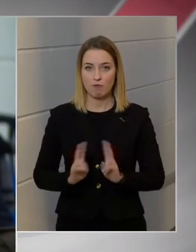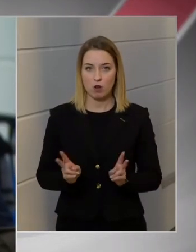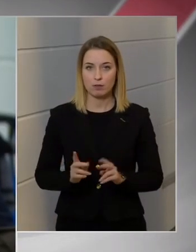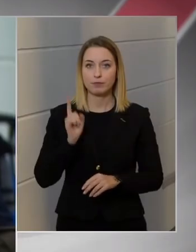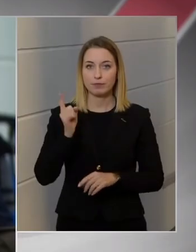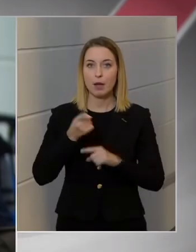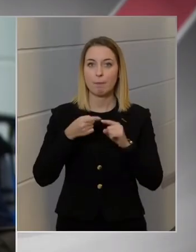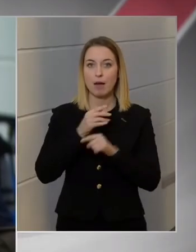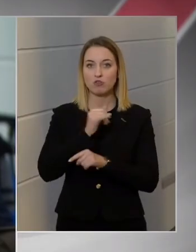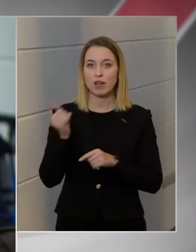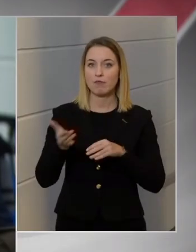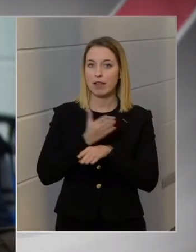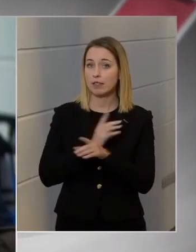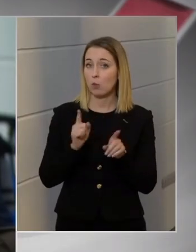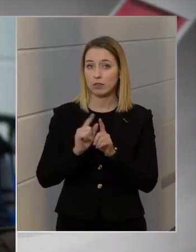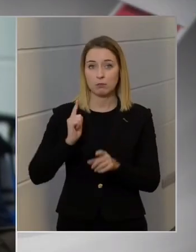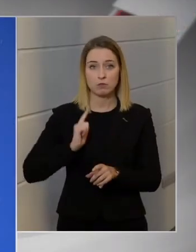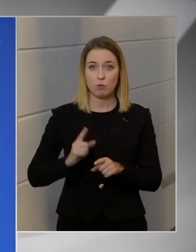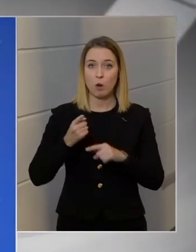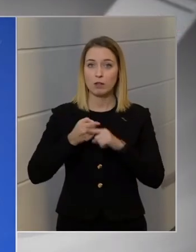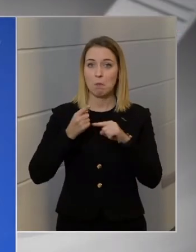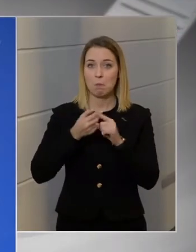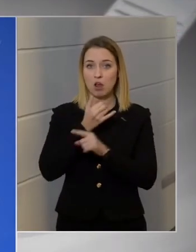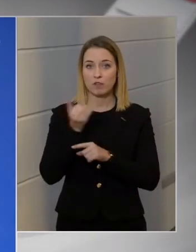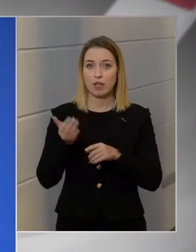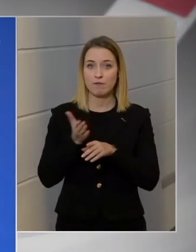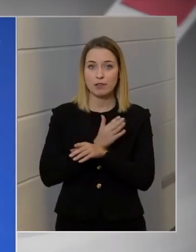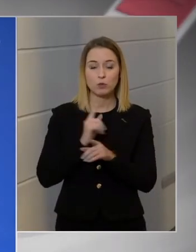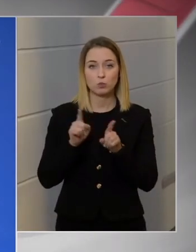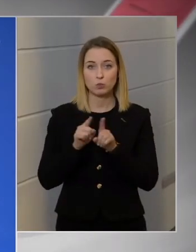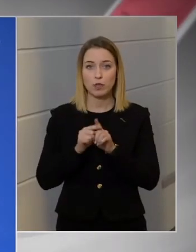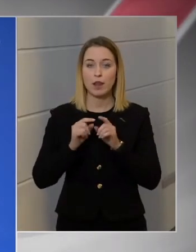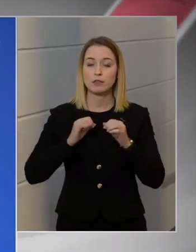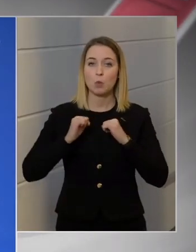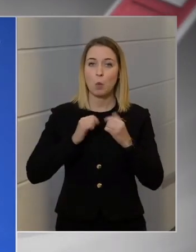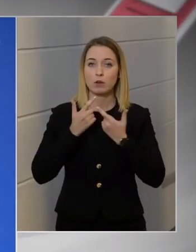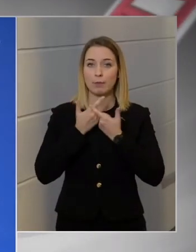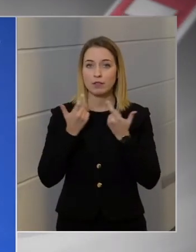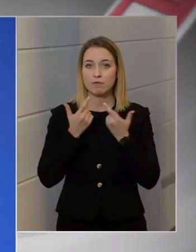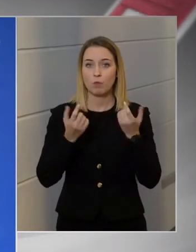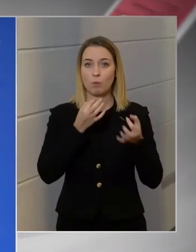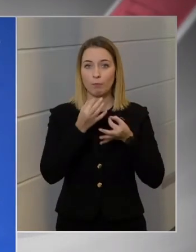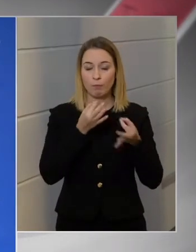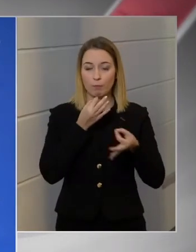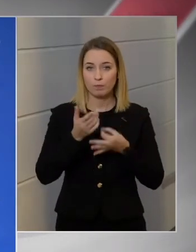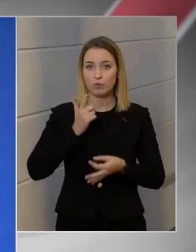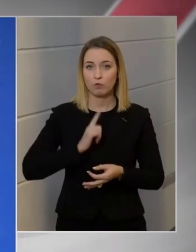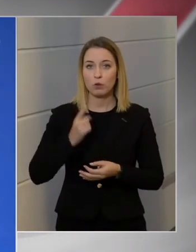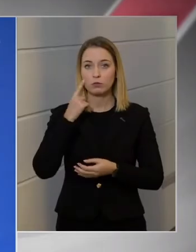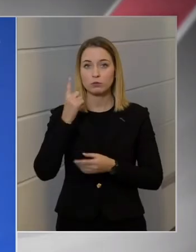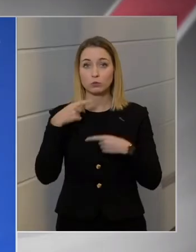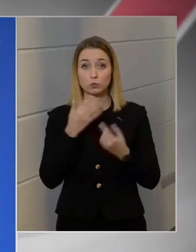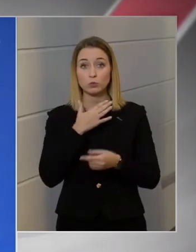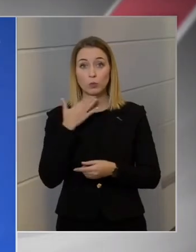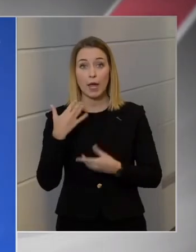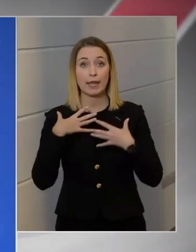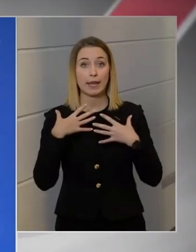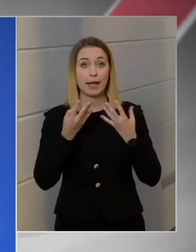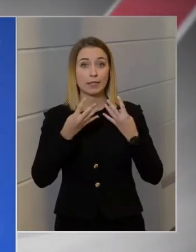ez másfél évvel ezelőtt nem így volt. Másfél évvel ezelőtt ugyanezeken a kormányinfokon is a kérdés az volt, hogy tudunk-e elegendő